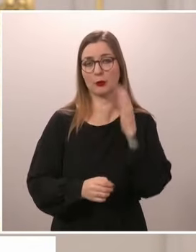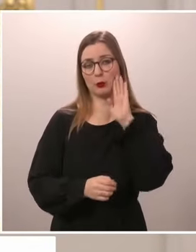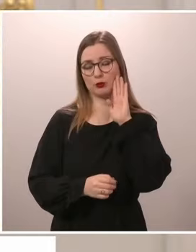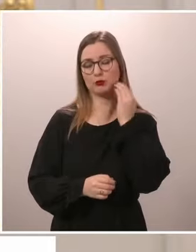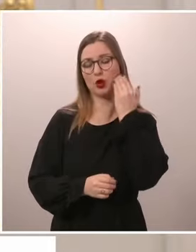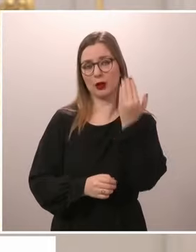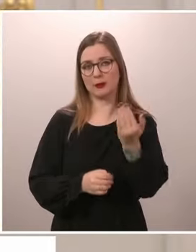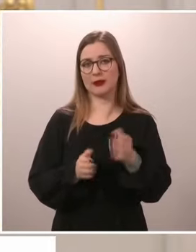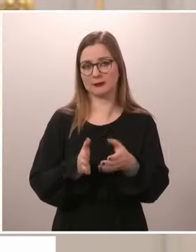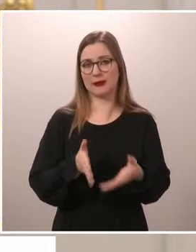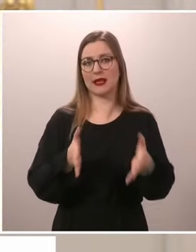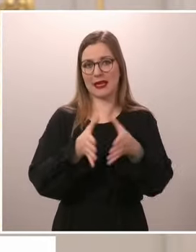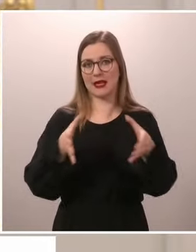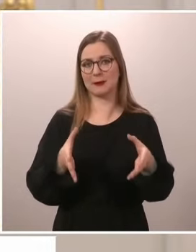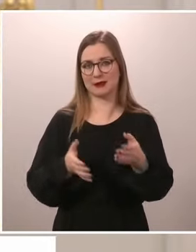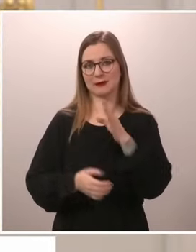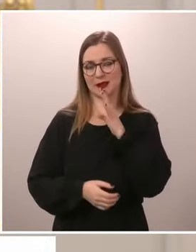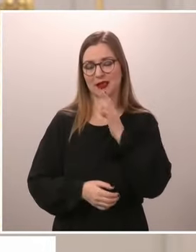Ole hyvä.